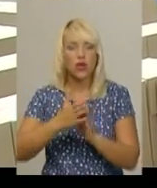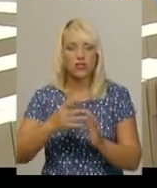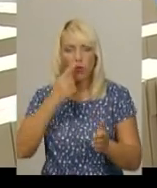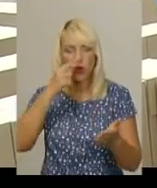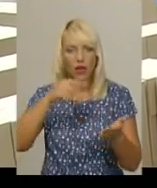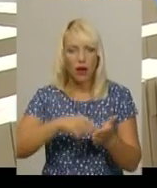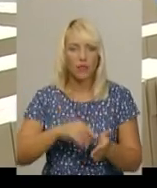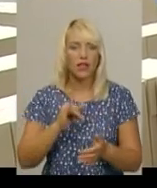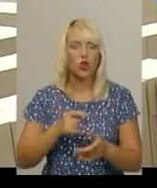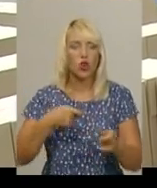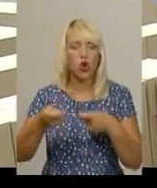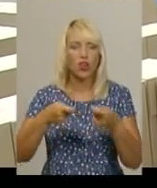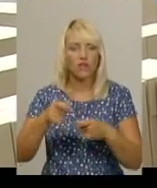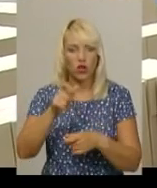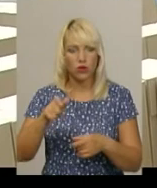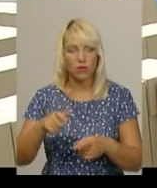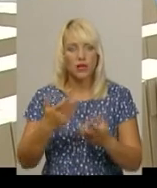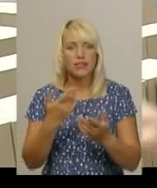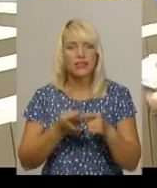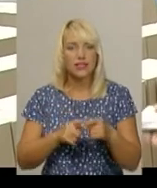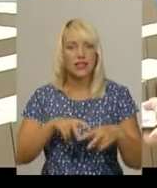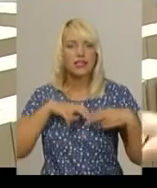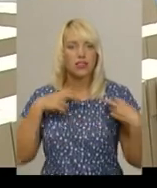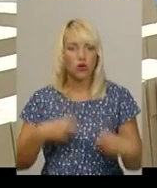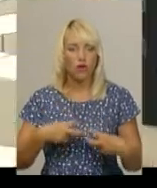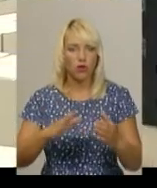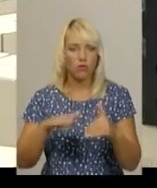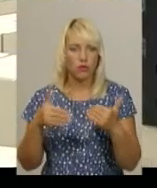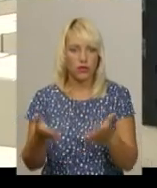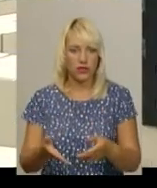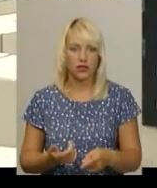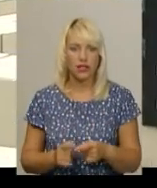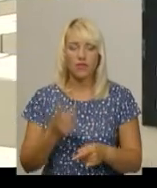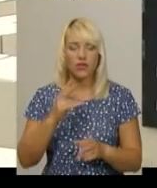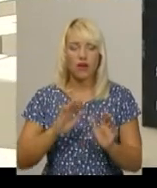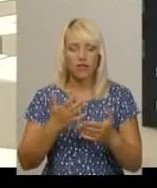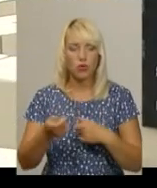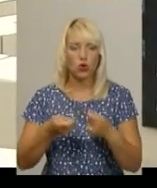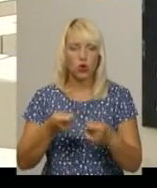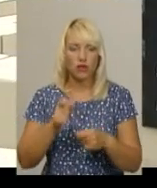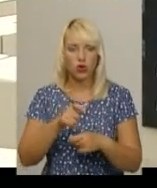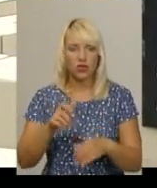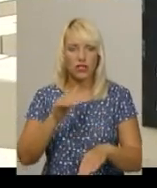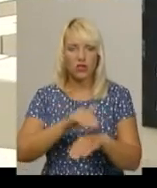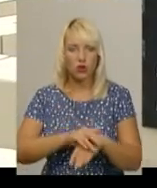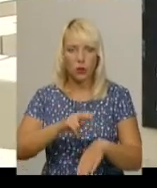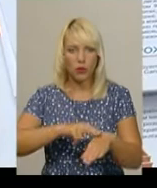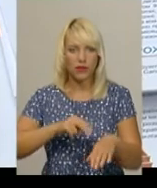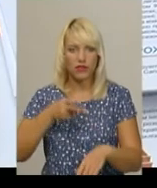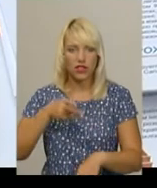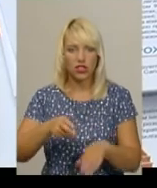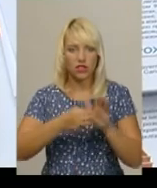ризиковану пропозицію. Два випадки торгівлі людьми зафіксовано правоохоронцями у